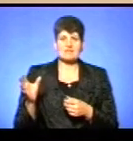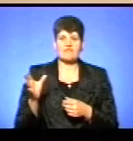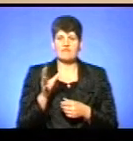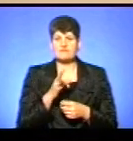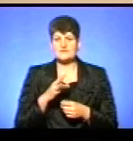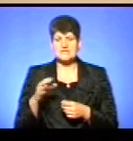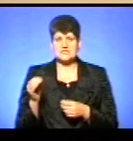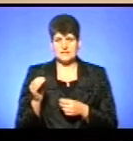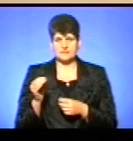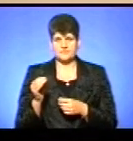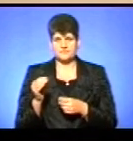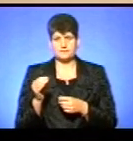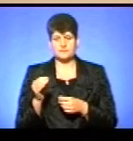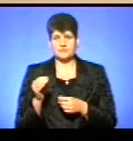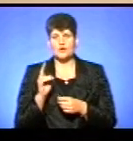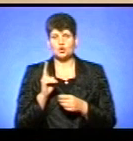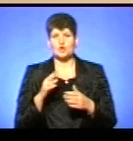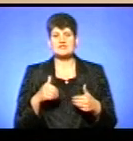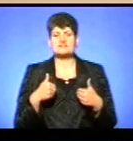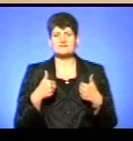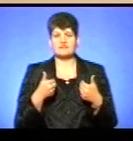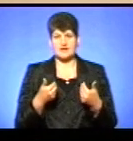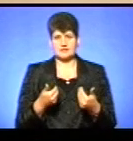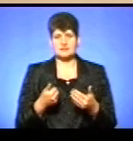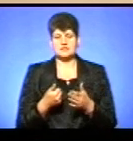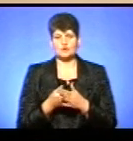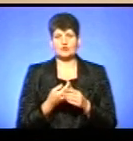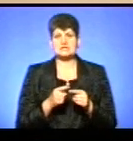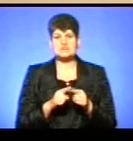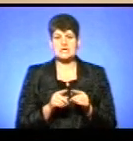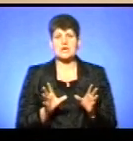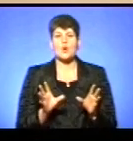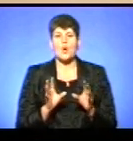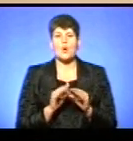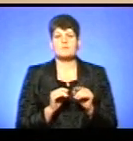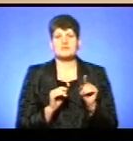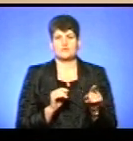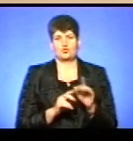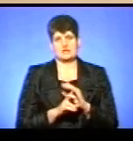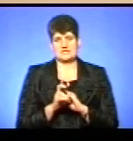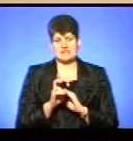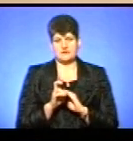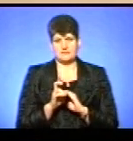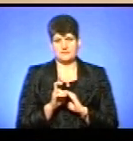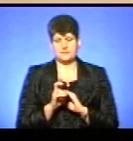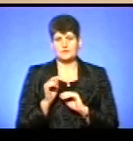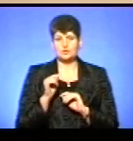звернеться вже до цієї об'єднаної церкви. Тому що